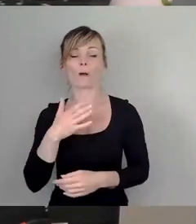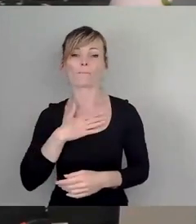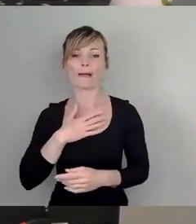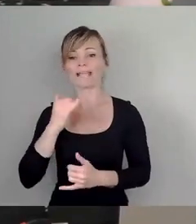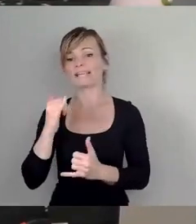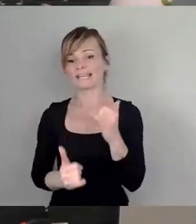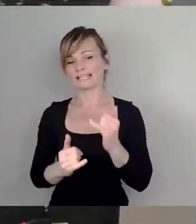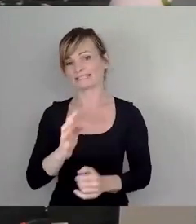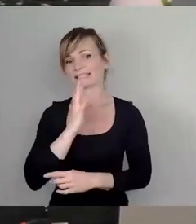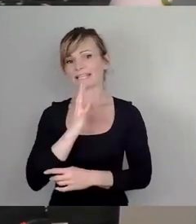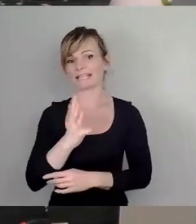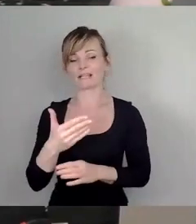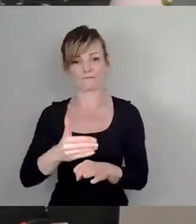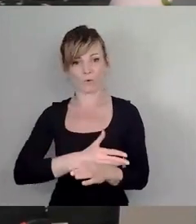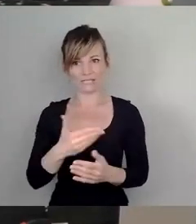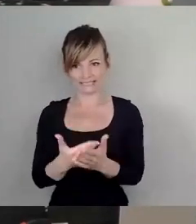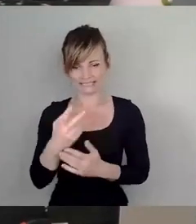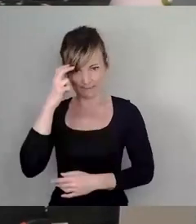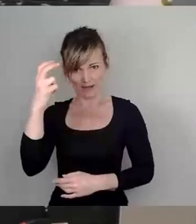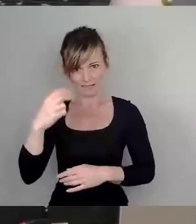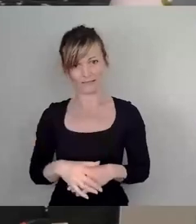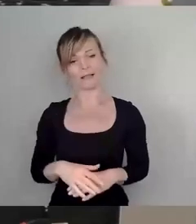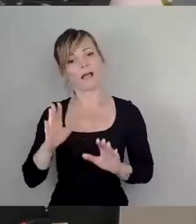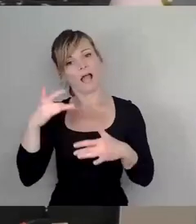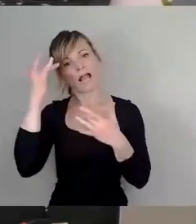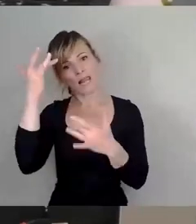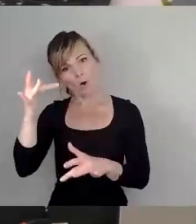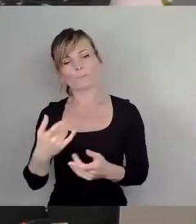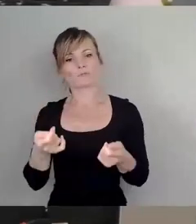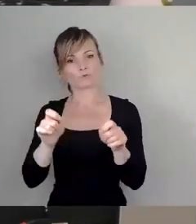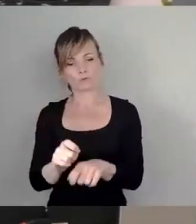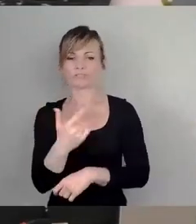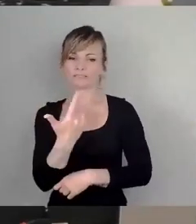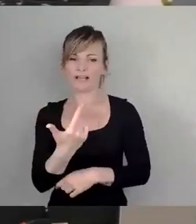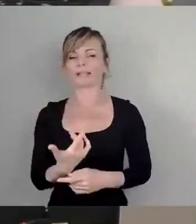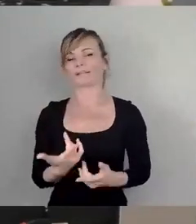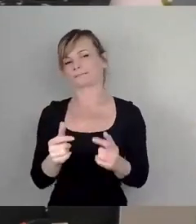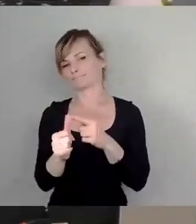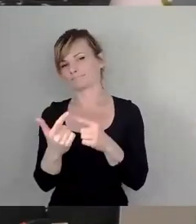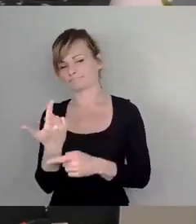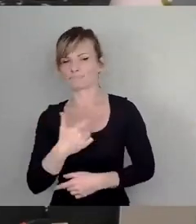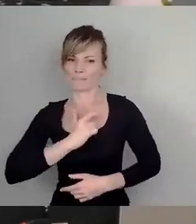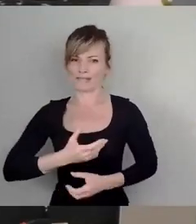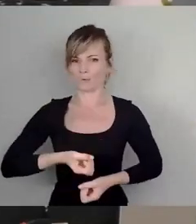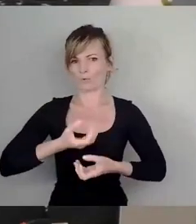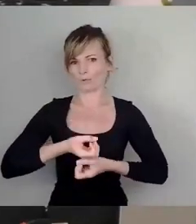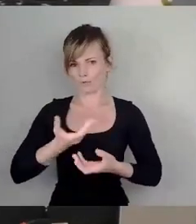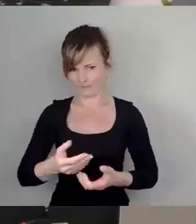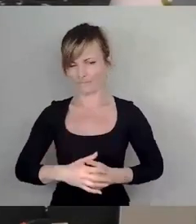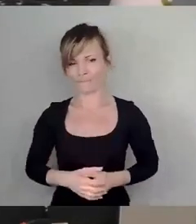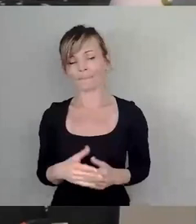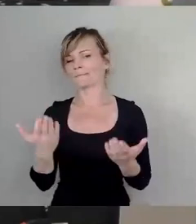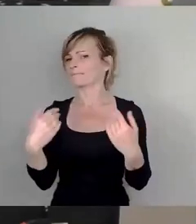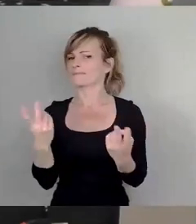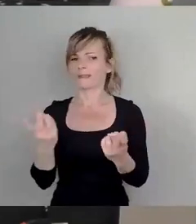diesem Rat ist, erlauben Sie mir zum Schluss zwei persönliche Worte. Entgegen allen Unkenrufen und Vorurteilen,